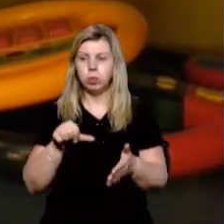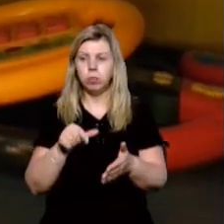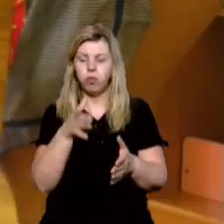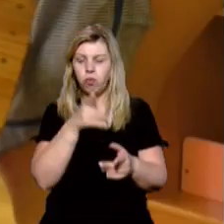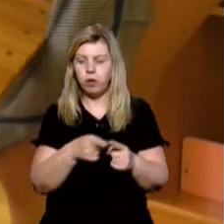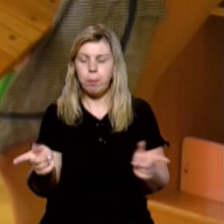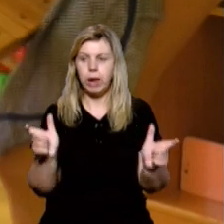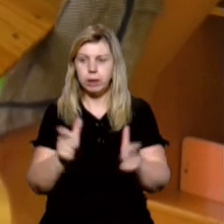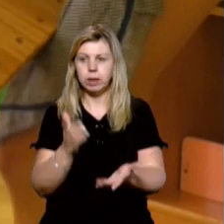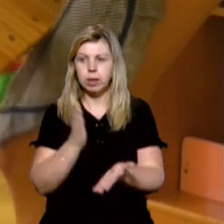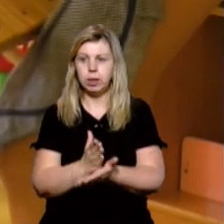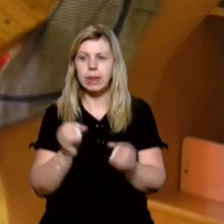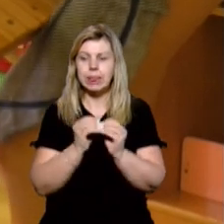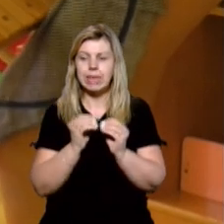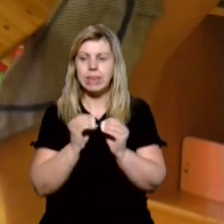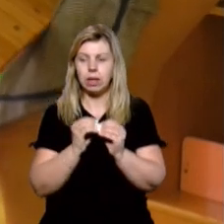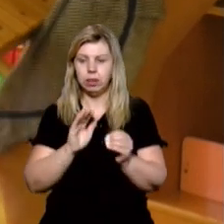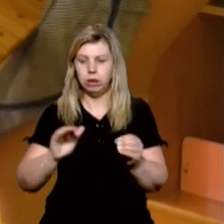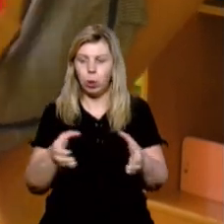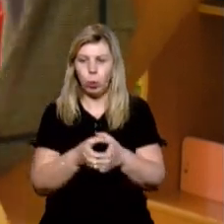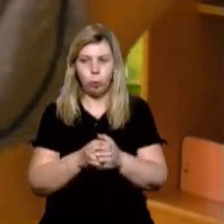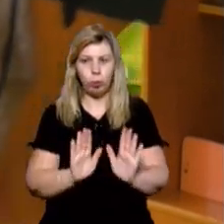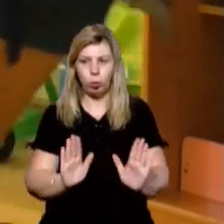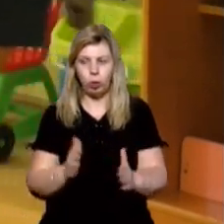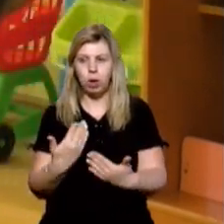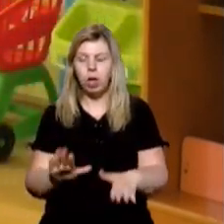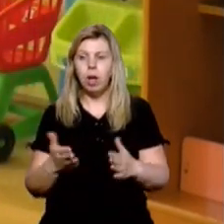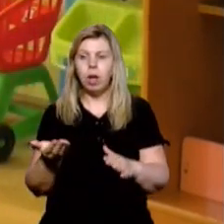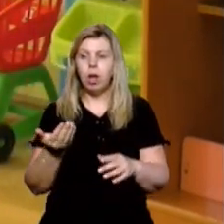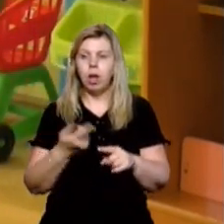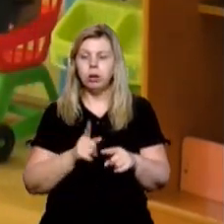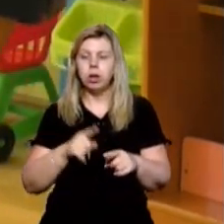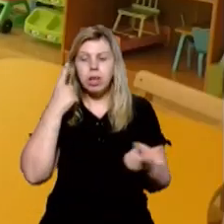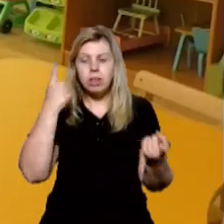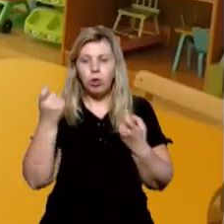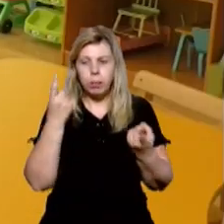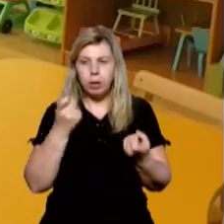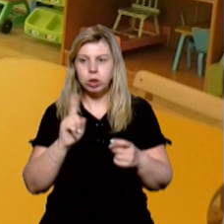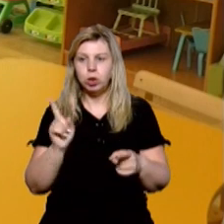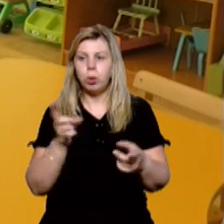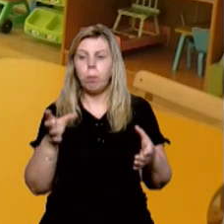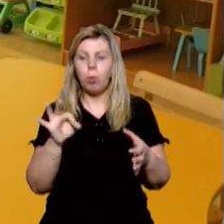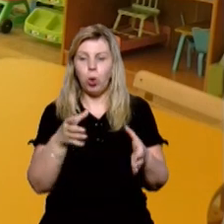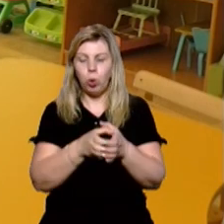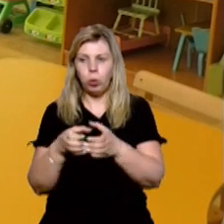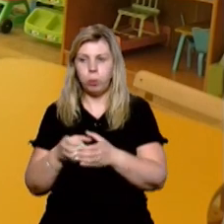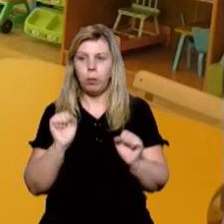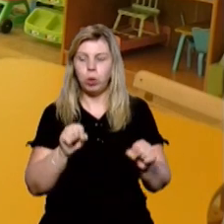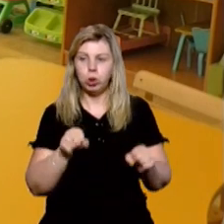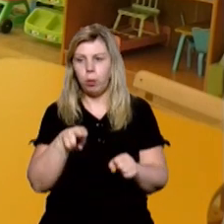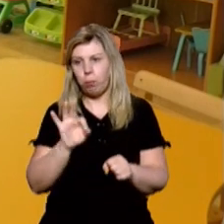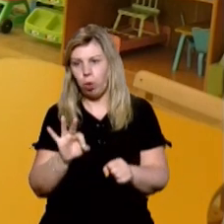карантину є 10 діток. У попередньому опитуванні у нас є інформація, що в деяких групах можливо